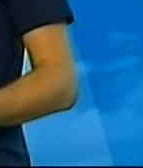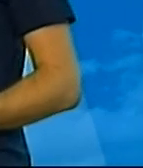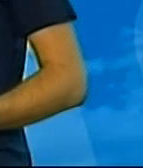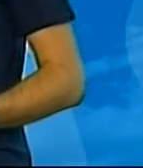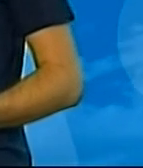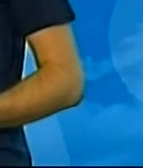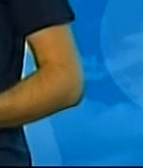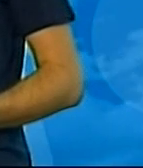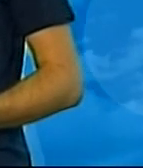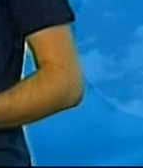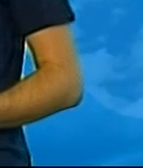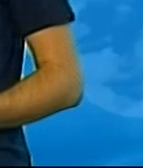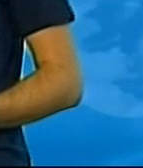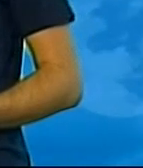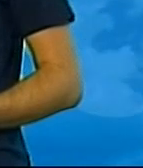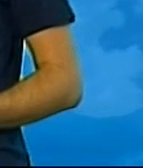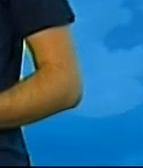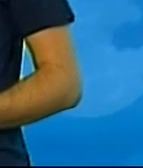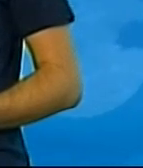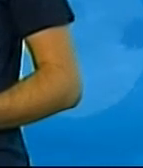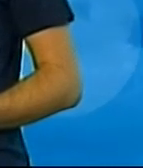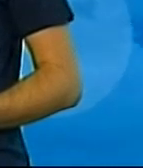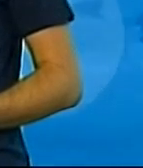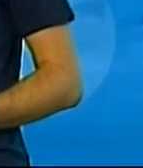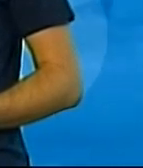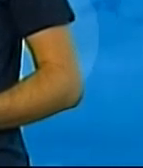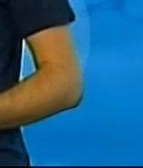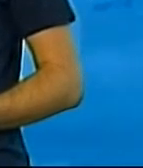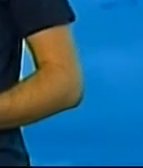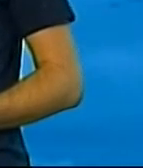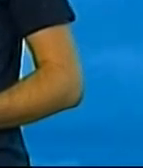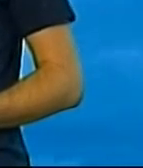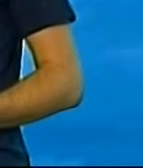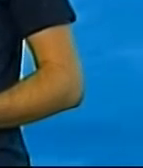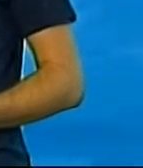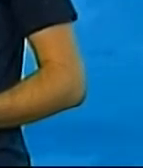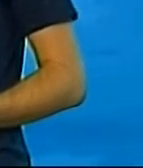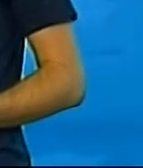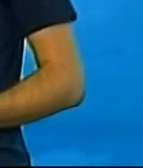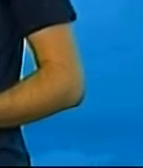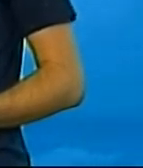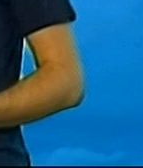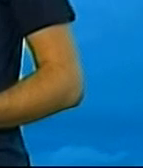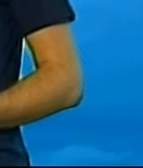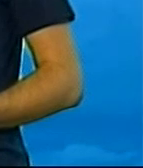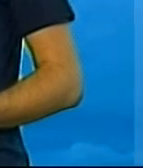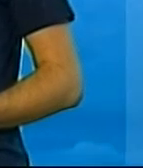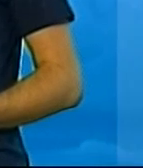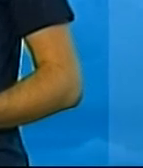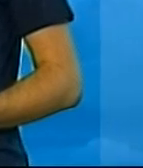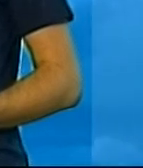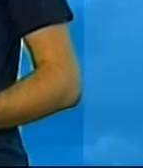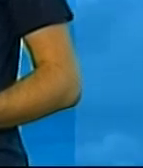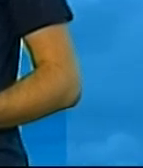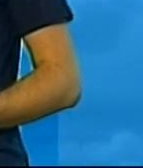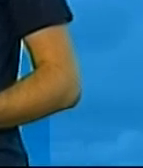Вітаю вас в ефірі Суспільного. Прогноз погоди на 3 вересня. І я його ведучий Костянтин Шутенко. Метеослужби прогнозують в цей